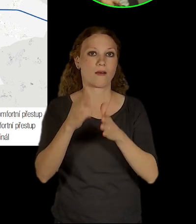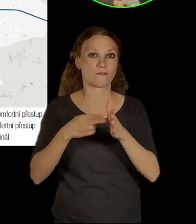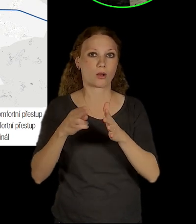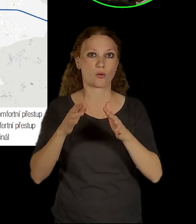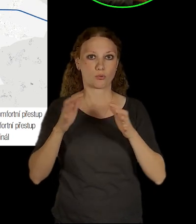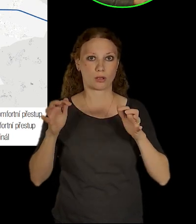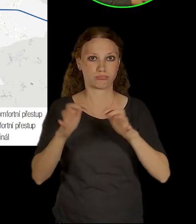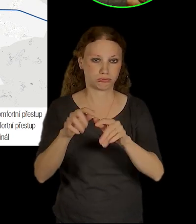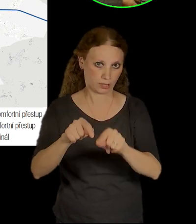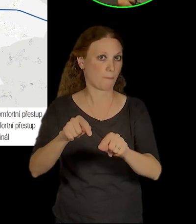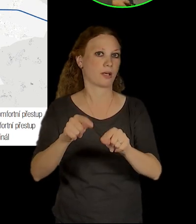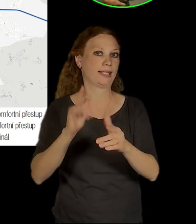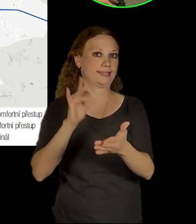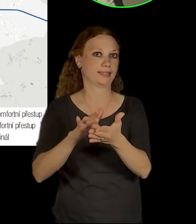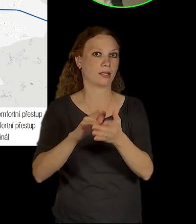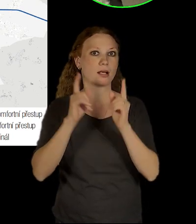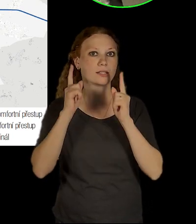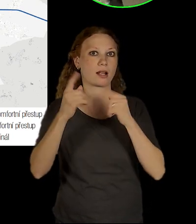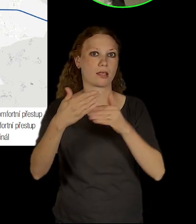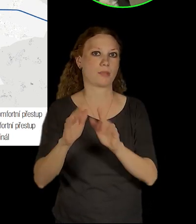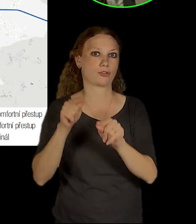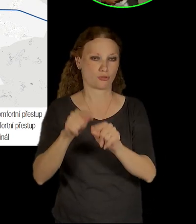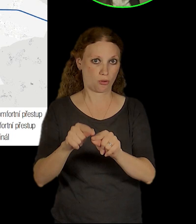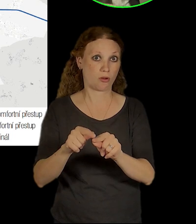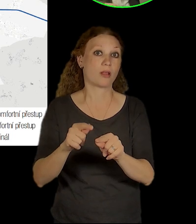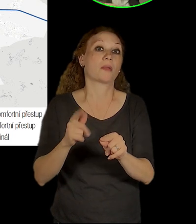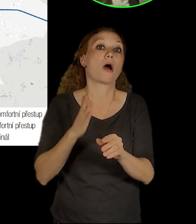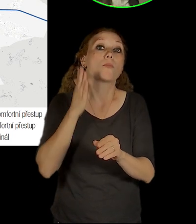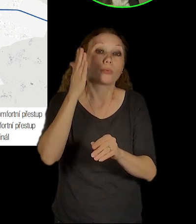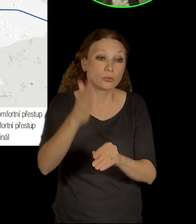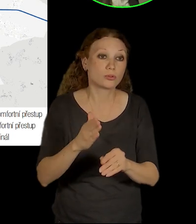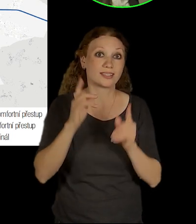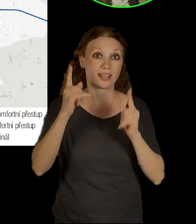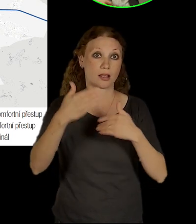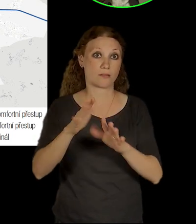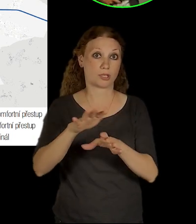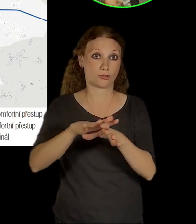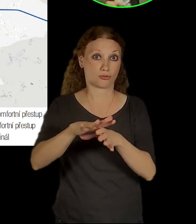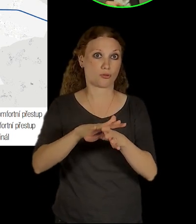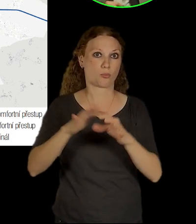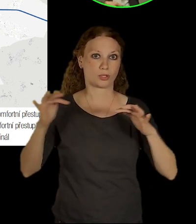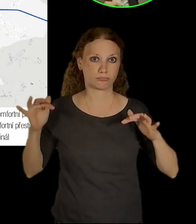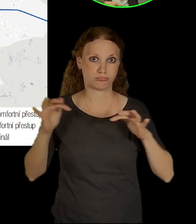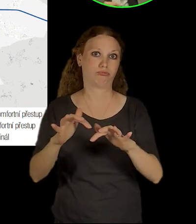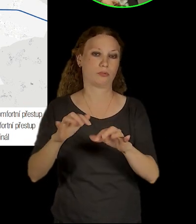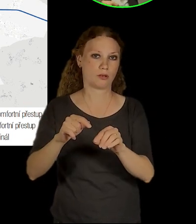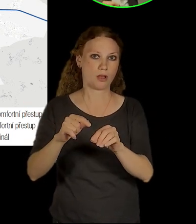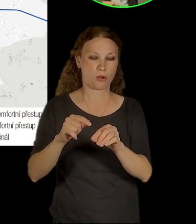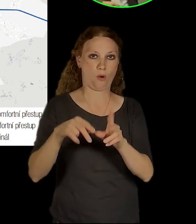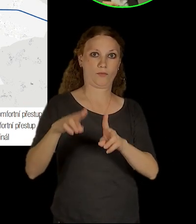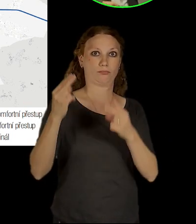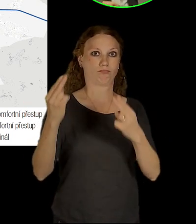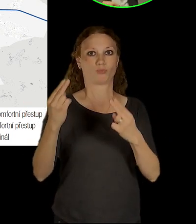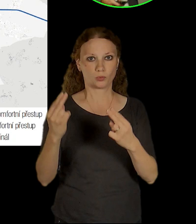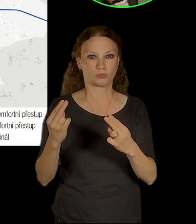zastavovat. To znamená, že zahradní město by se vlastně taky mohlo stát vlastně ještě významnějším terminálem, než je teď